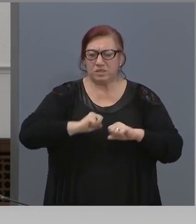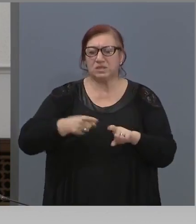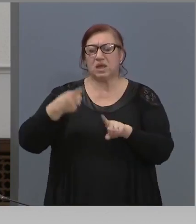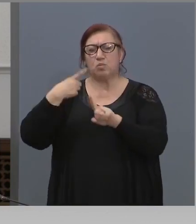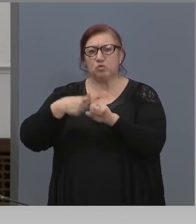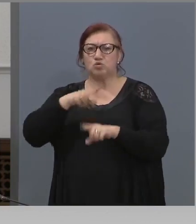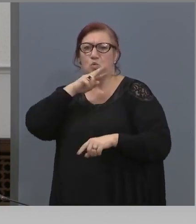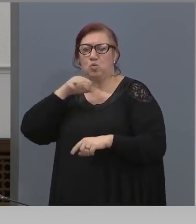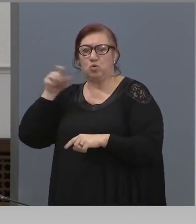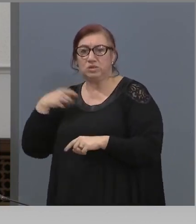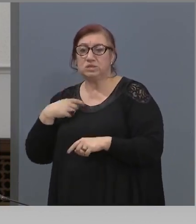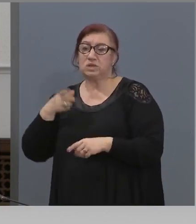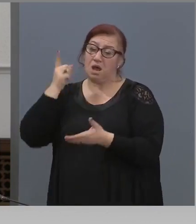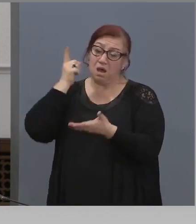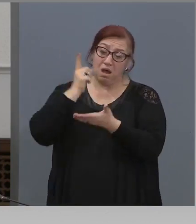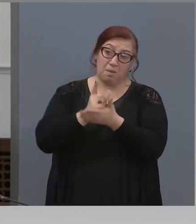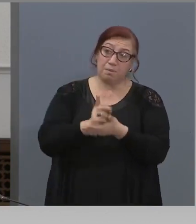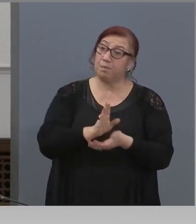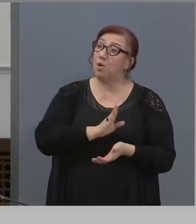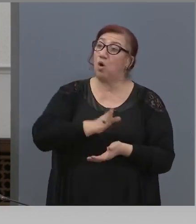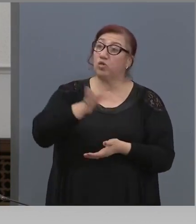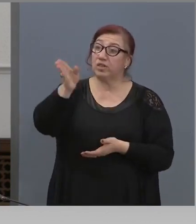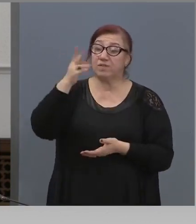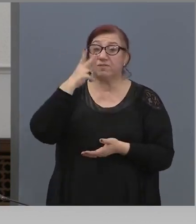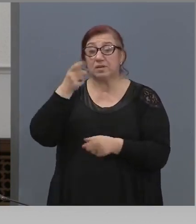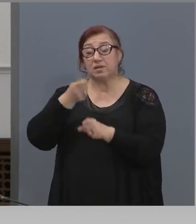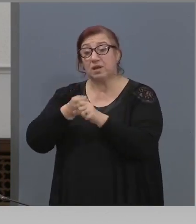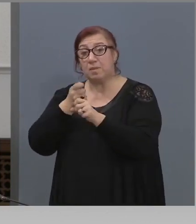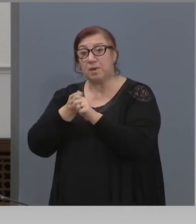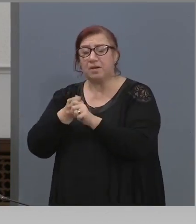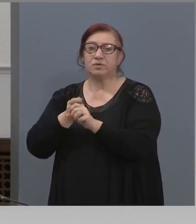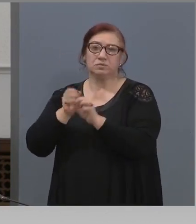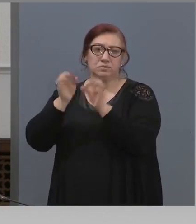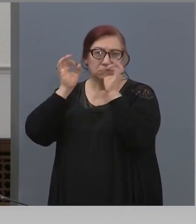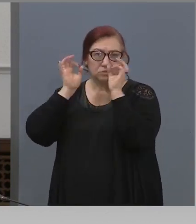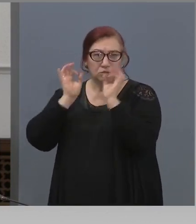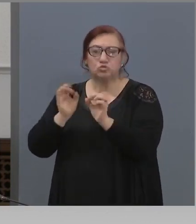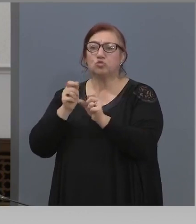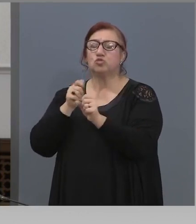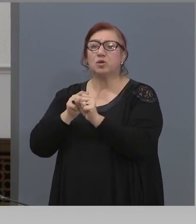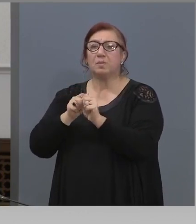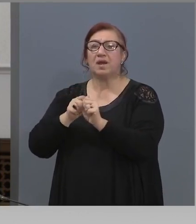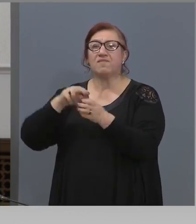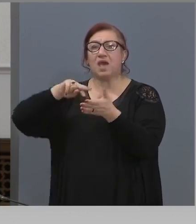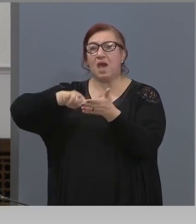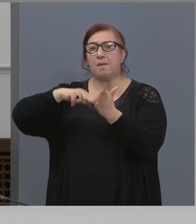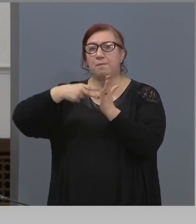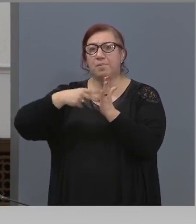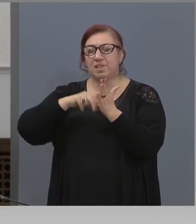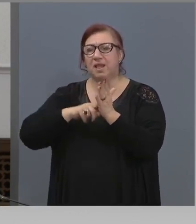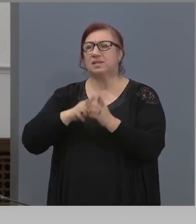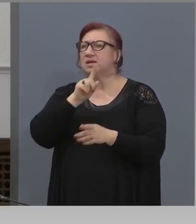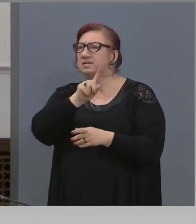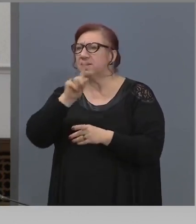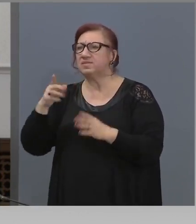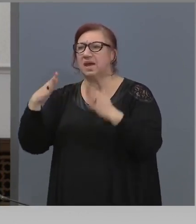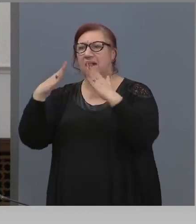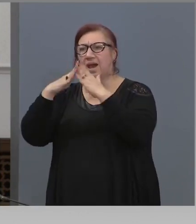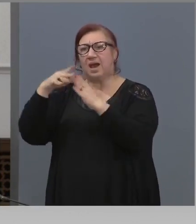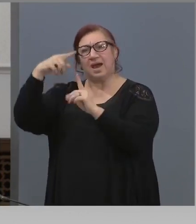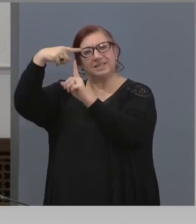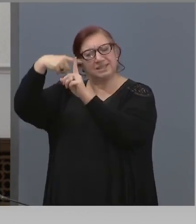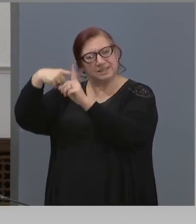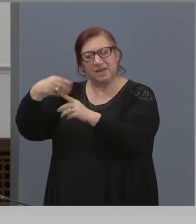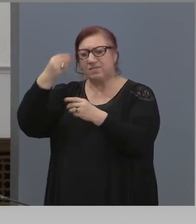им да отидат да направат буквално планове за всяка едина църква, за всяка една катедрала, защото от